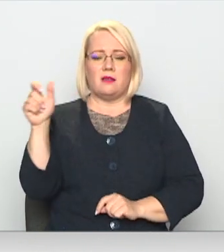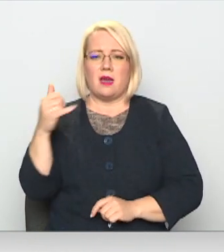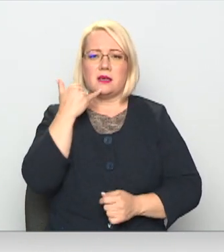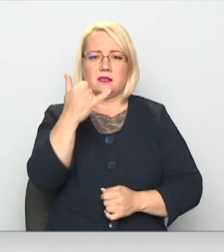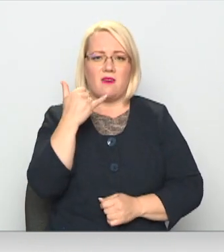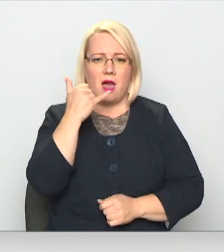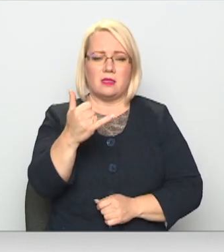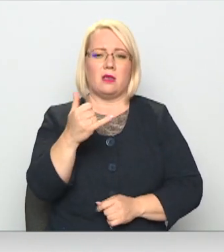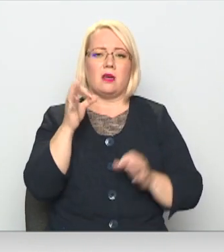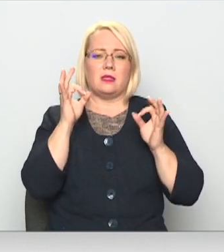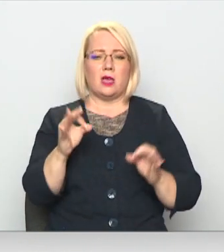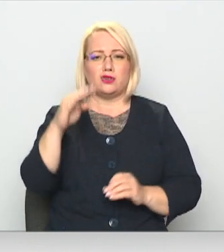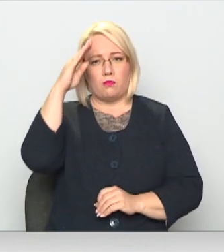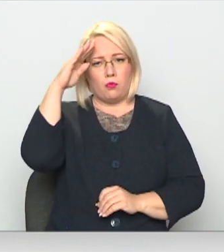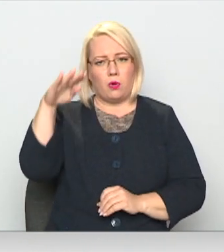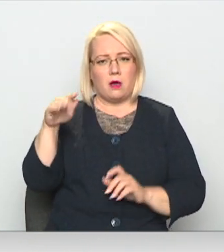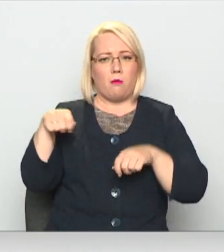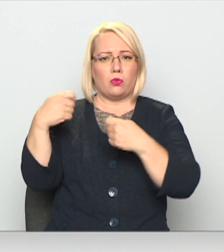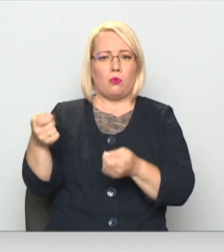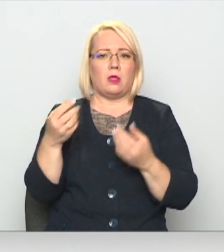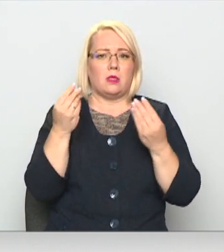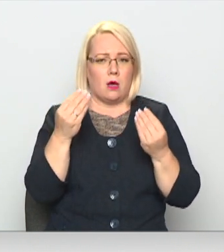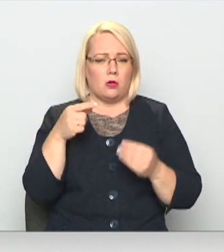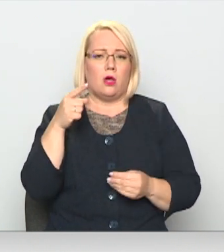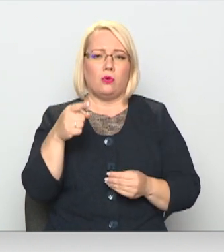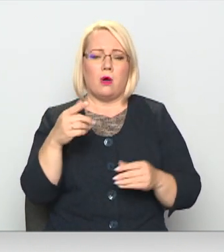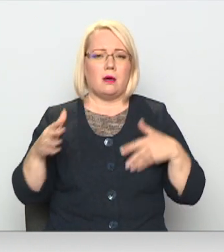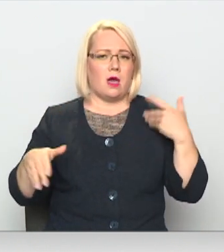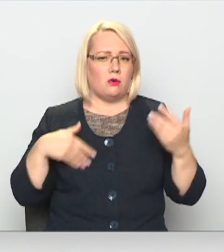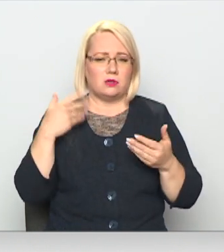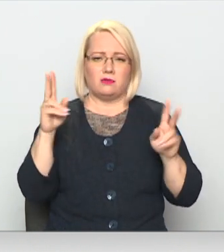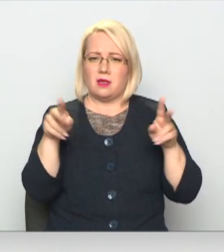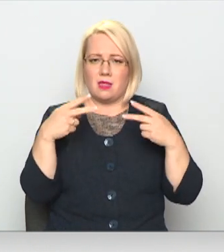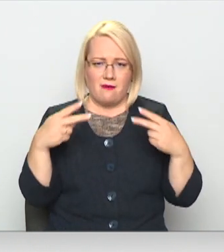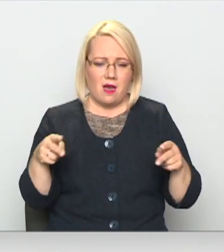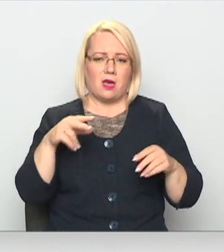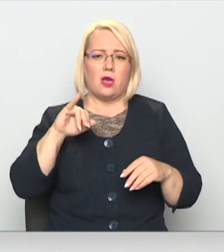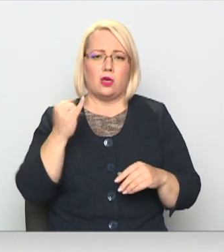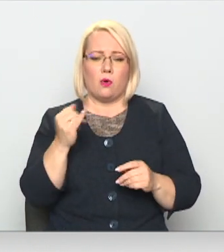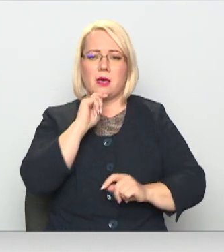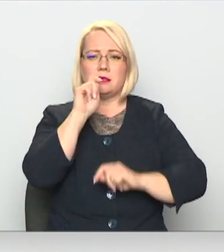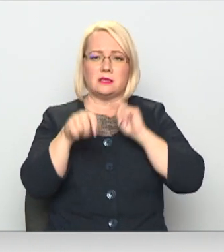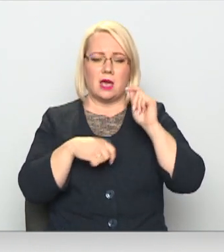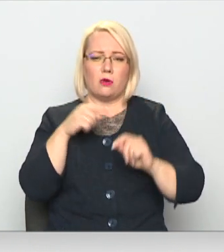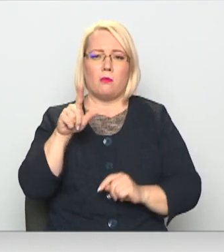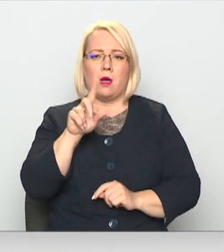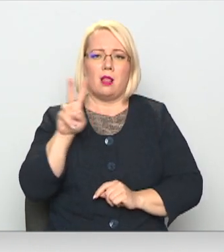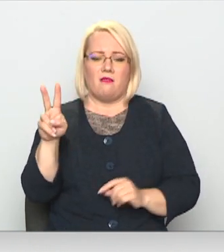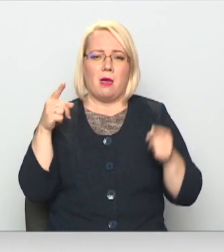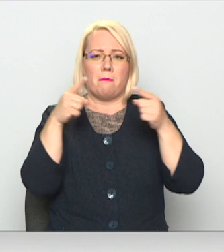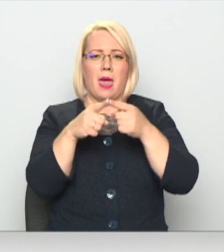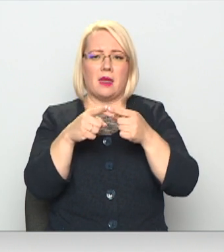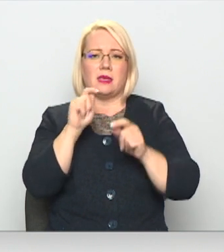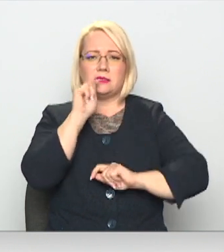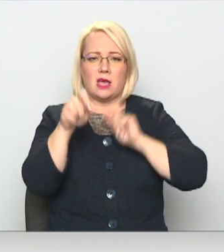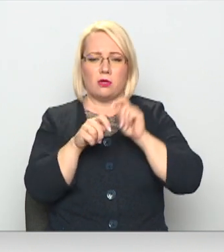gribēja noziedot tieši Gustavam. Par to nav jau strādās, vairāk, jo ziedotā lvēja ir mēdz ziedotas, tas paliek konkrētam